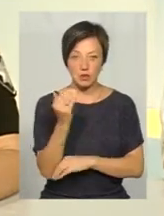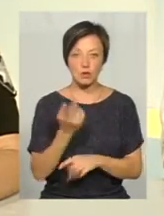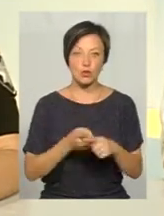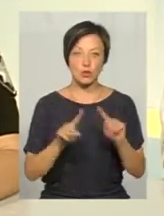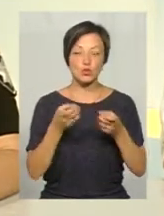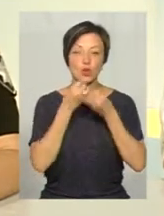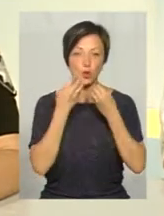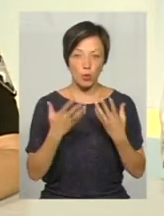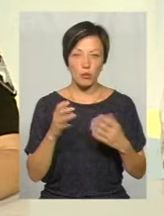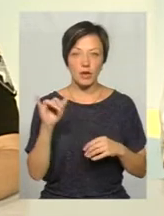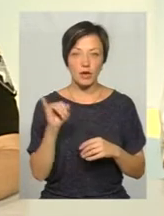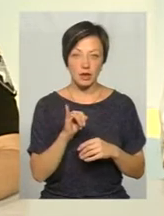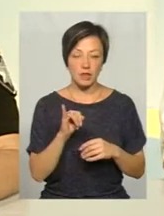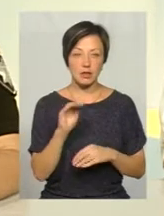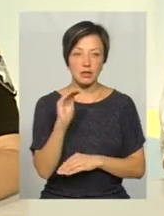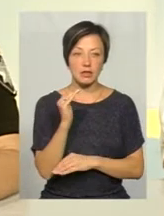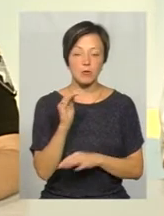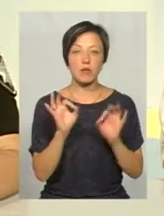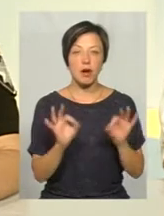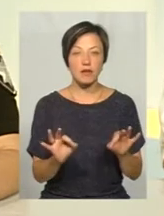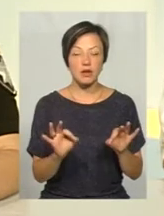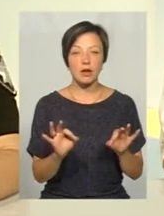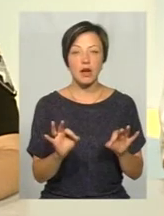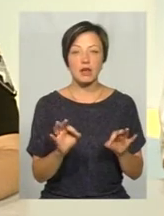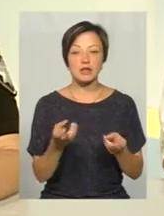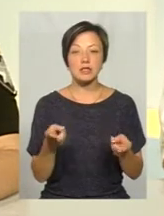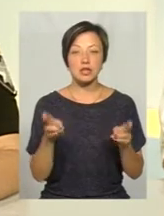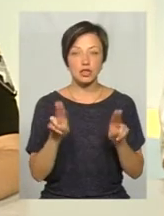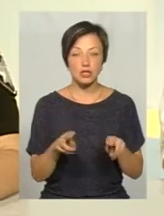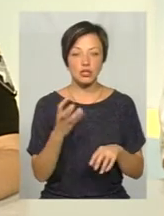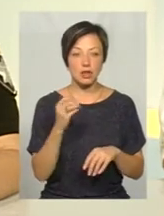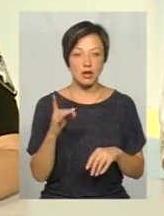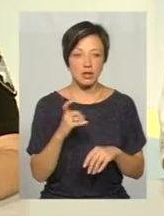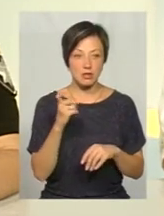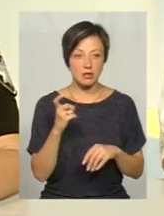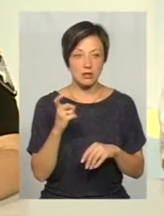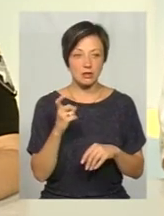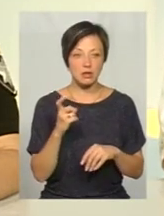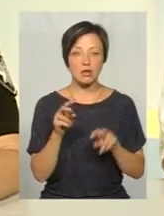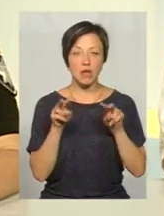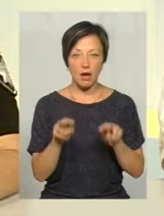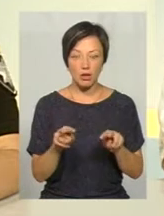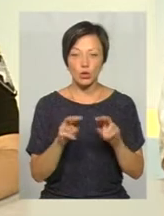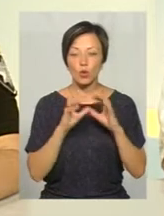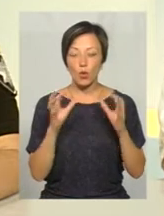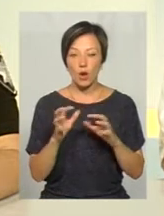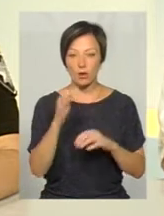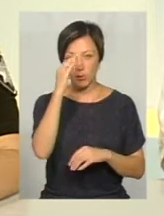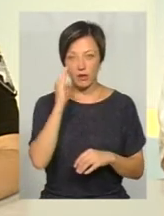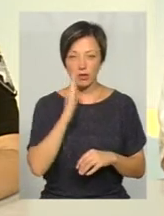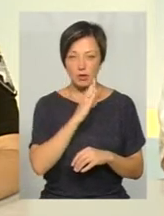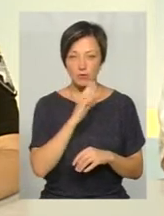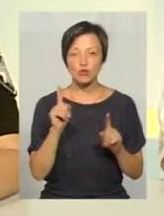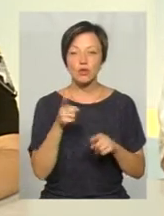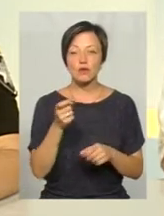це дуже добре і дуже таціонально. Залишається ще раз нагляд і догляд батьків з тими